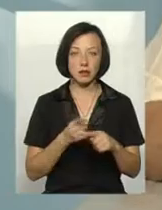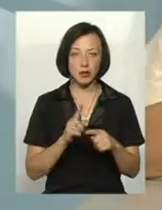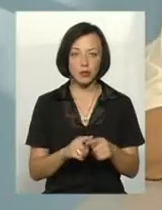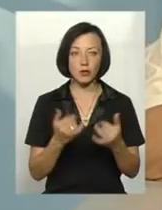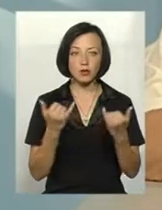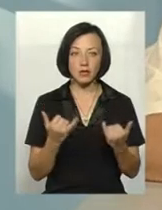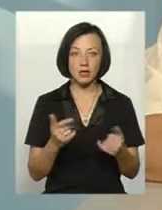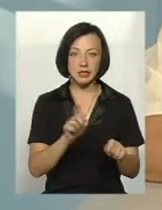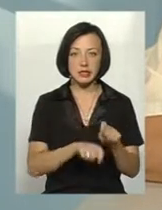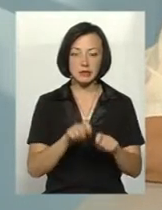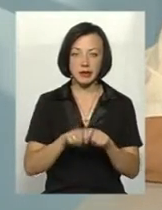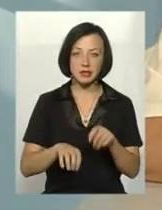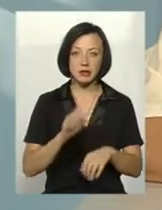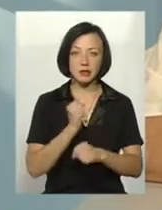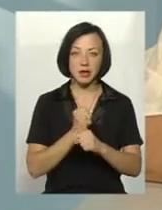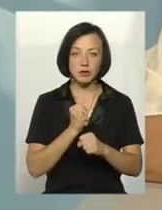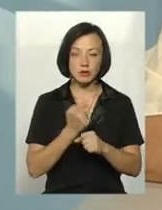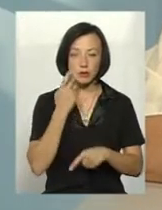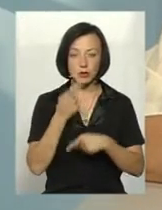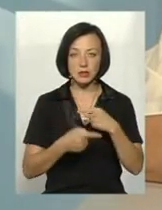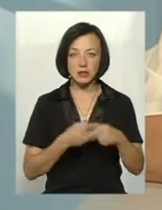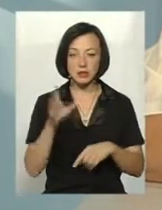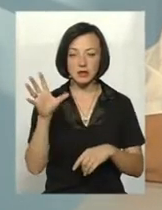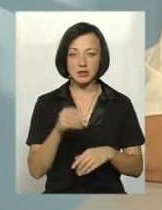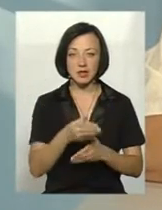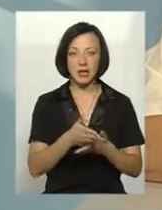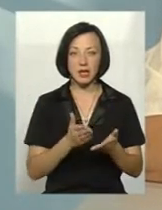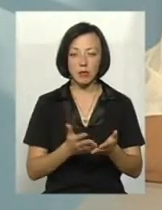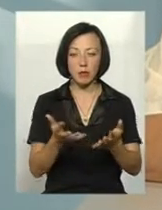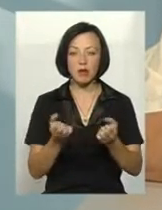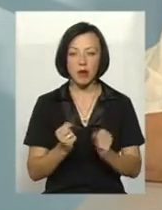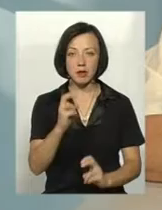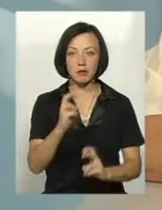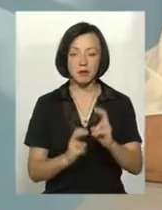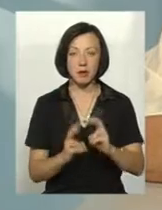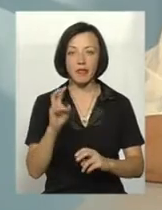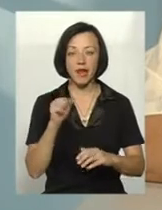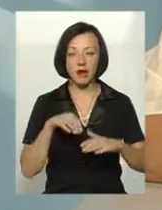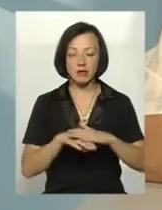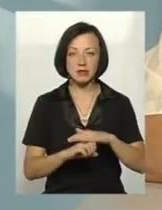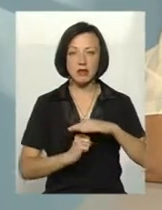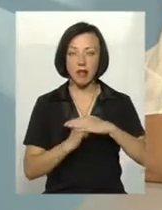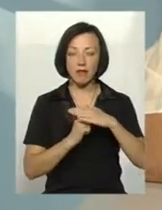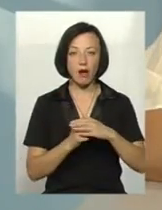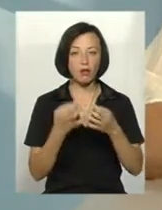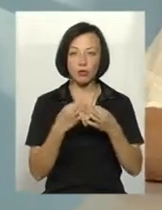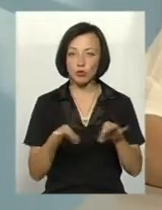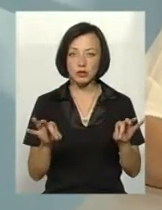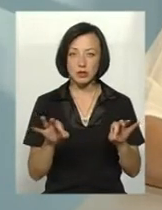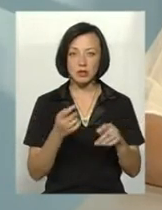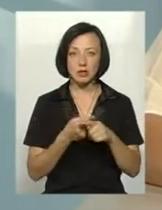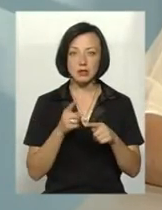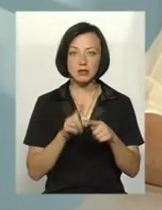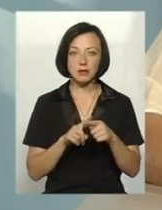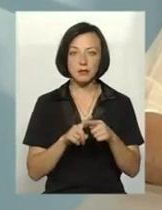інспекція працює постійно на всіх хлібоприймальних підприємствах, на складах, для того, щоб не допустити, щоб ця